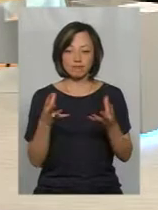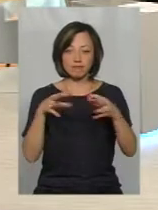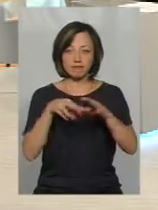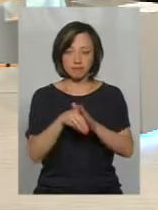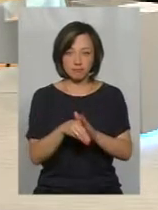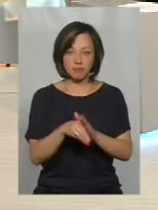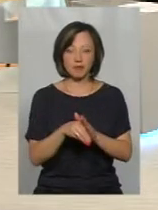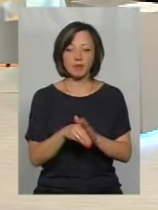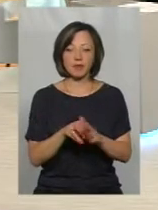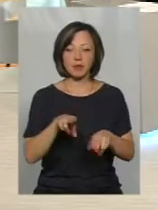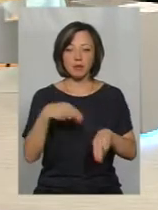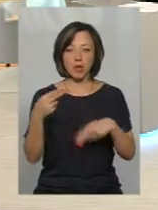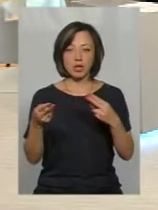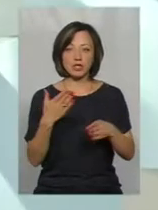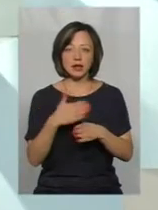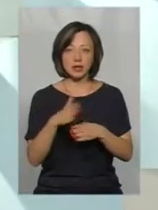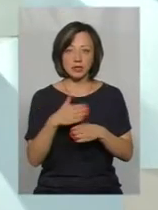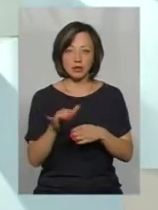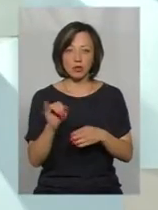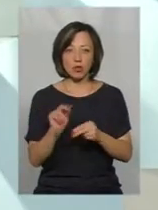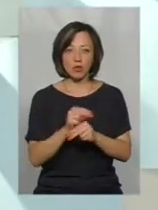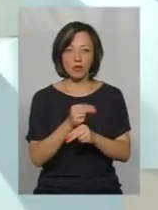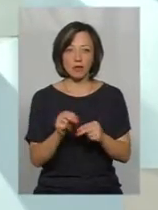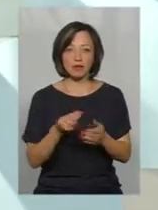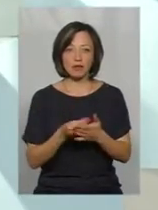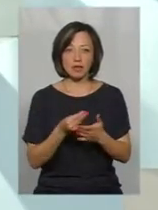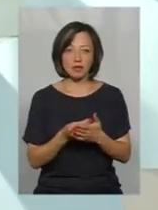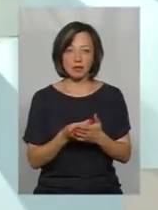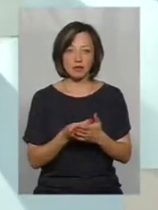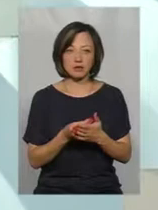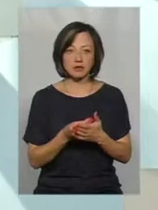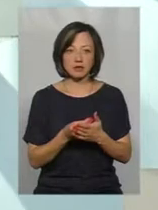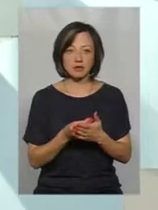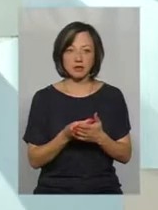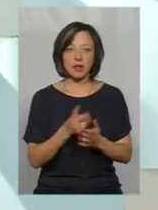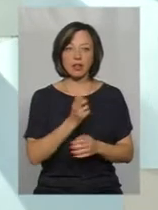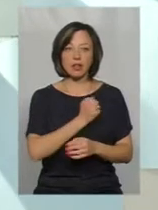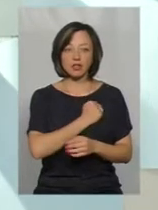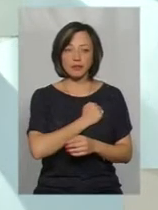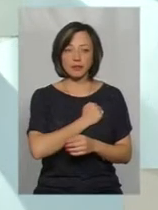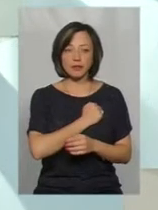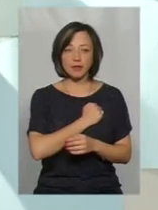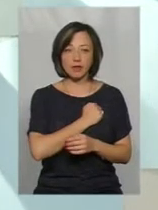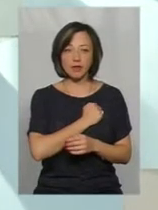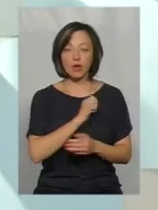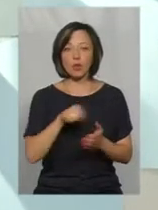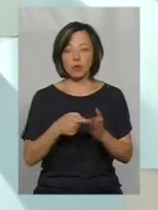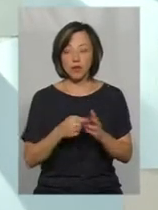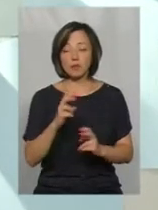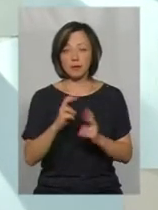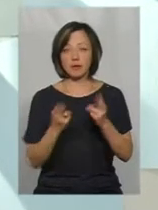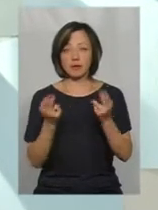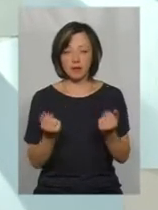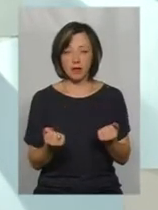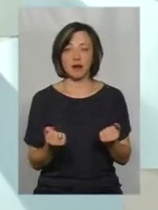погашення кредиту і коригування тарифів. Тобто, на жаль... Комунальне підприємство? Так, комунальне підприємство.